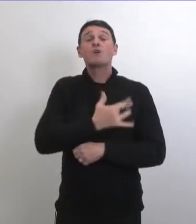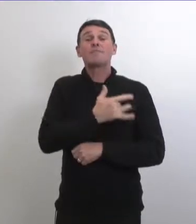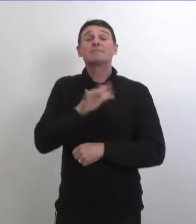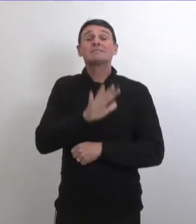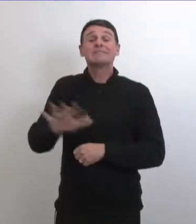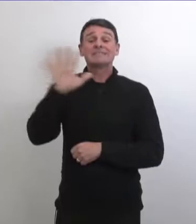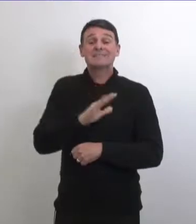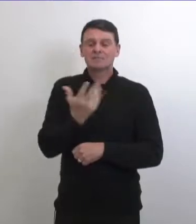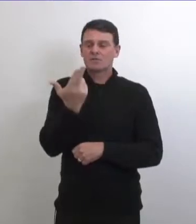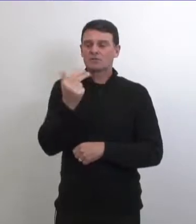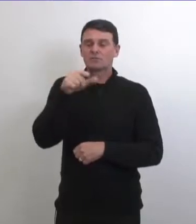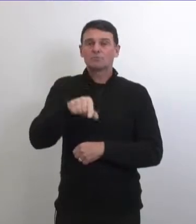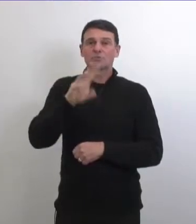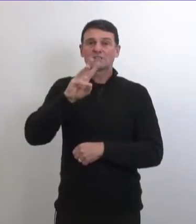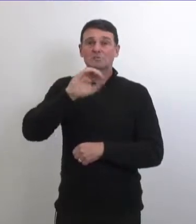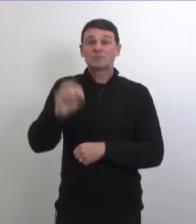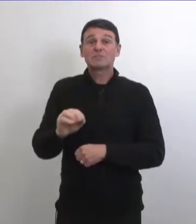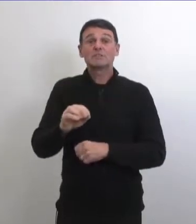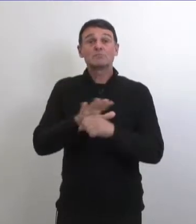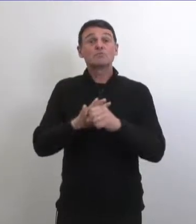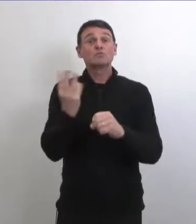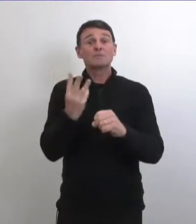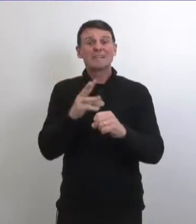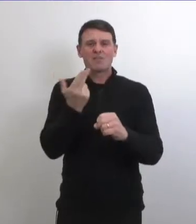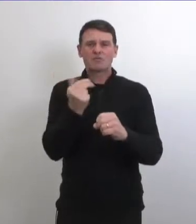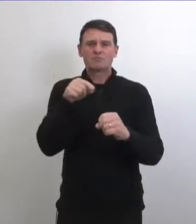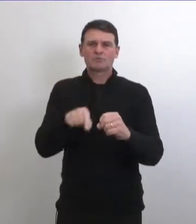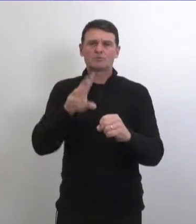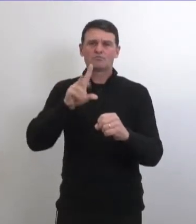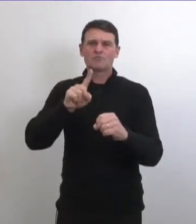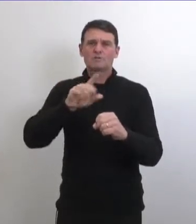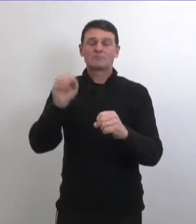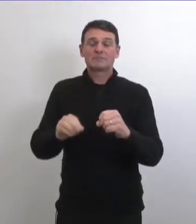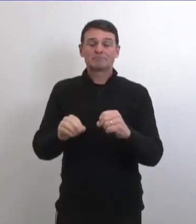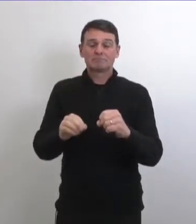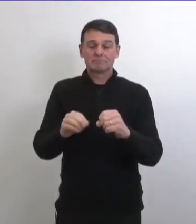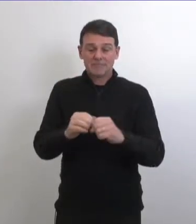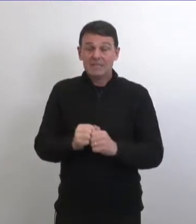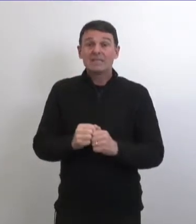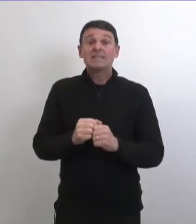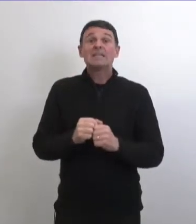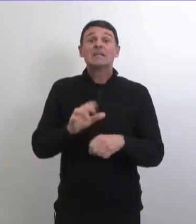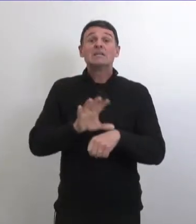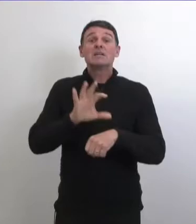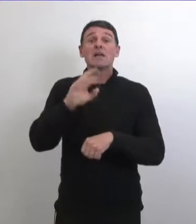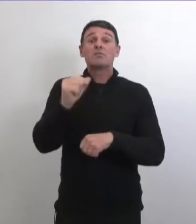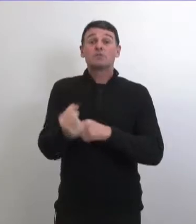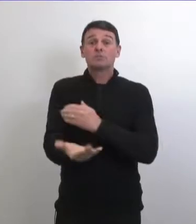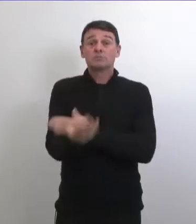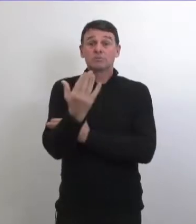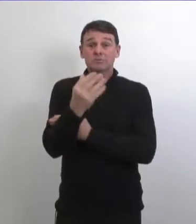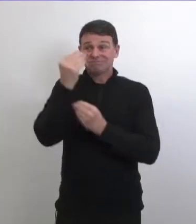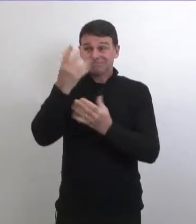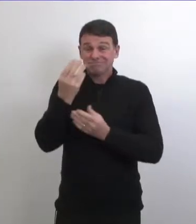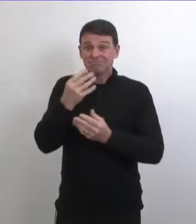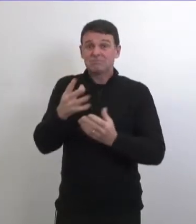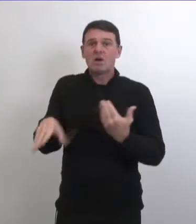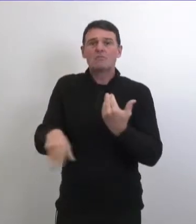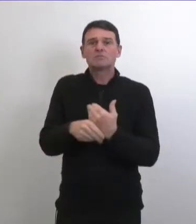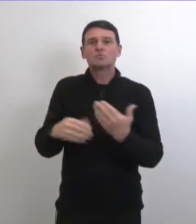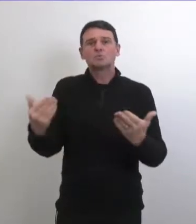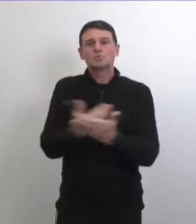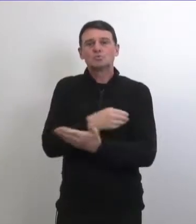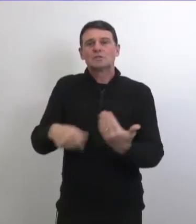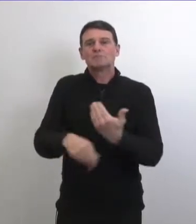province et 13,1% à winnipeg à 9h30 ce matin on avait recensé 350 nouveaux cas du